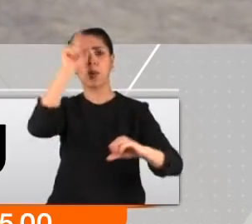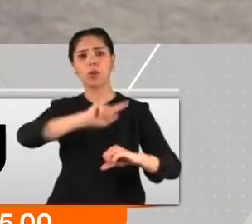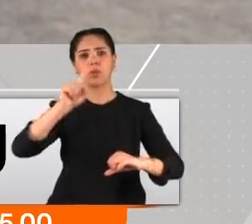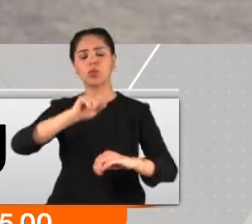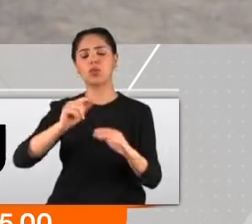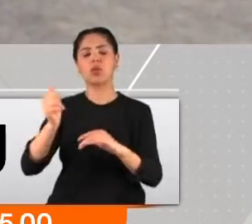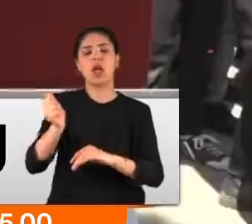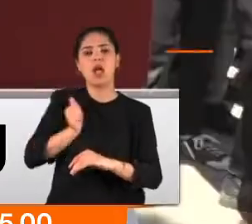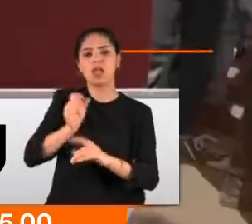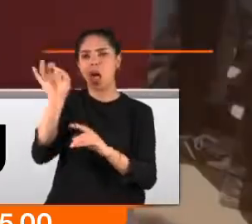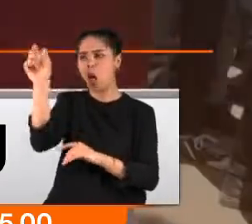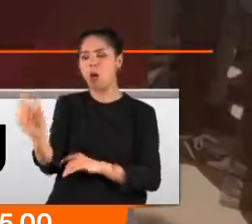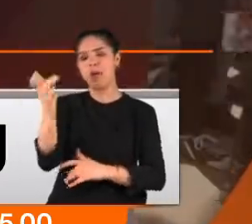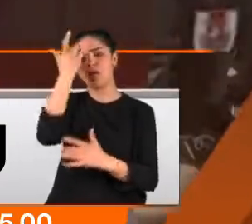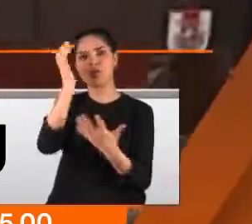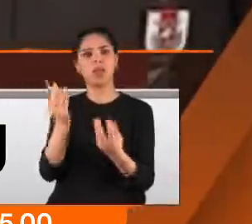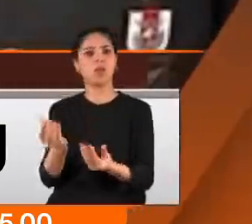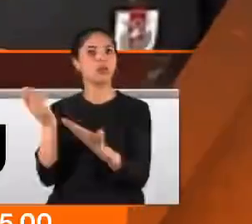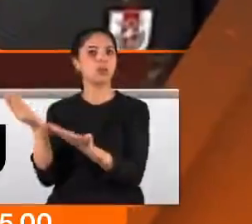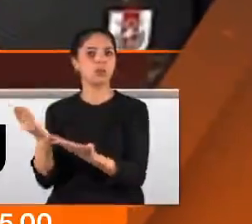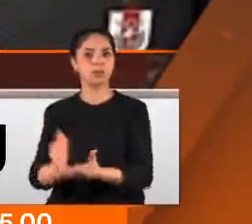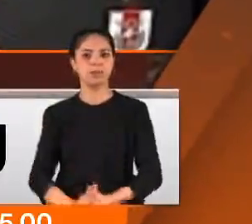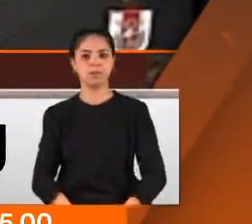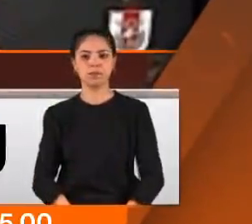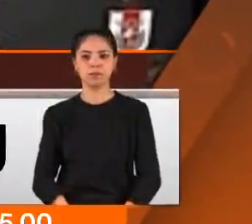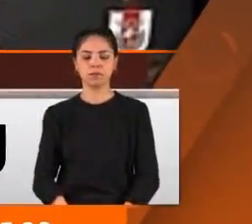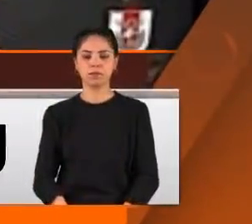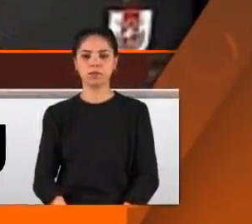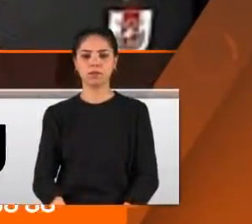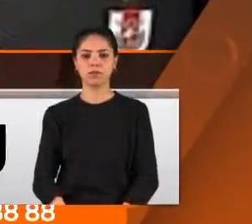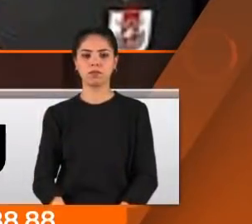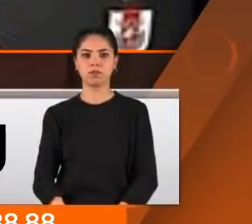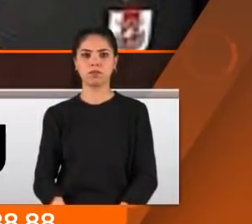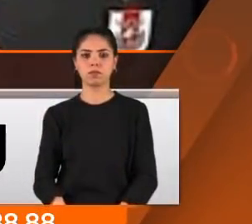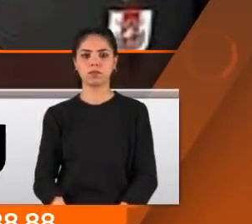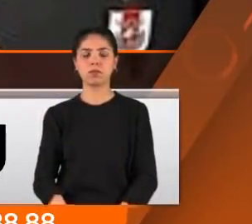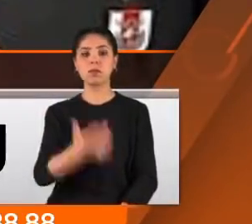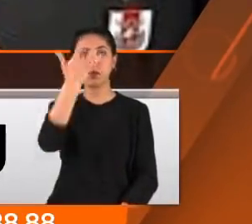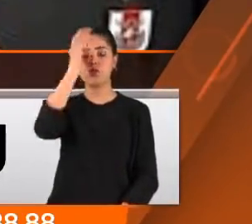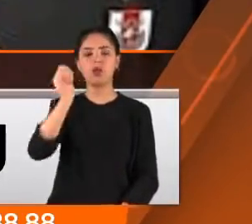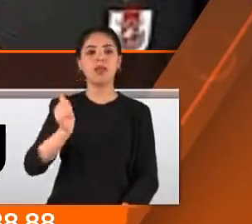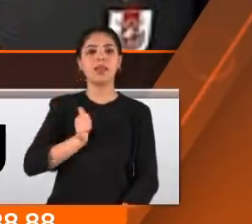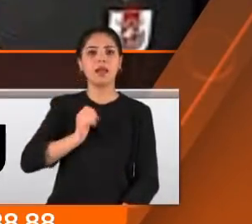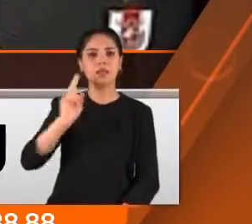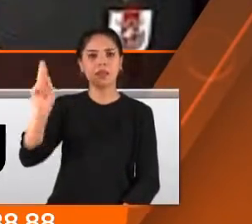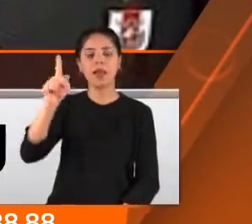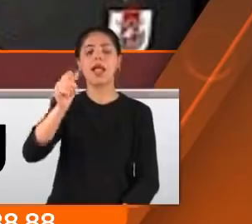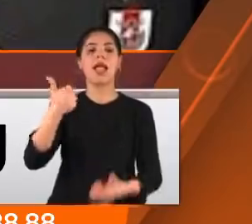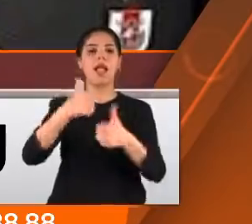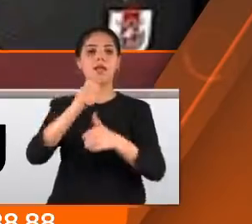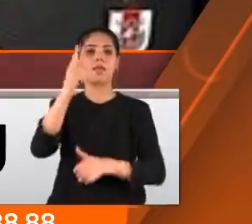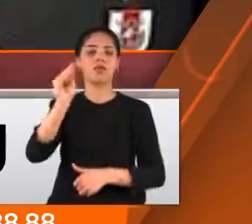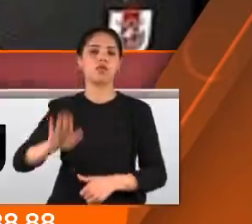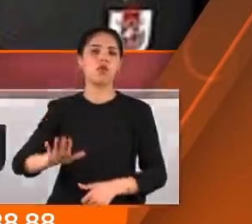Ömer Delibaş şehit oldu. Şevidinize, haklarınızı helal ediniz. Şehit Üsteğmen evli ve bir çocuk babasıydı.